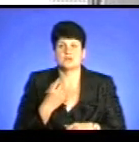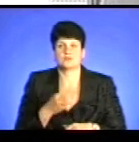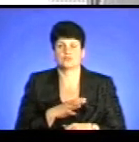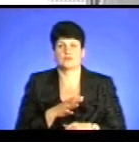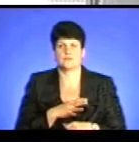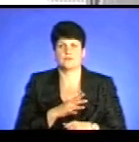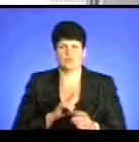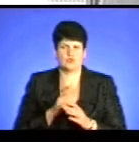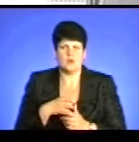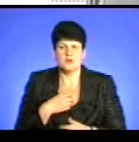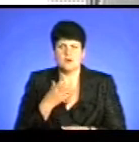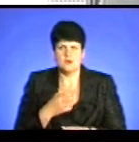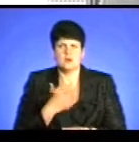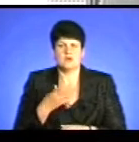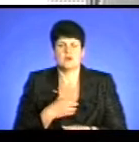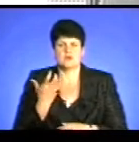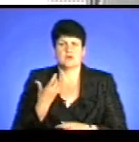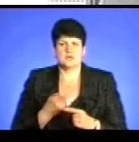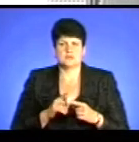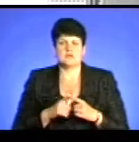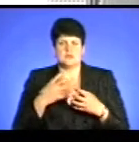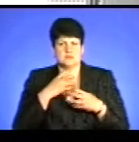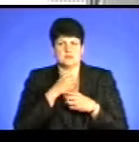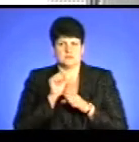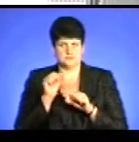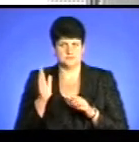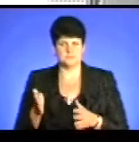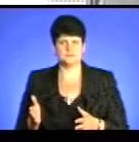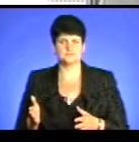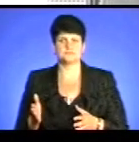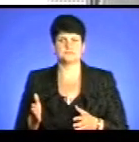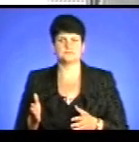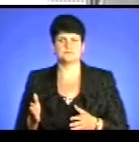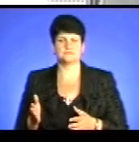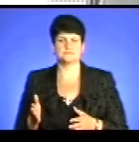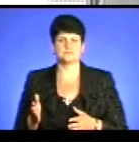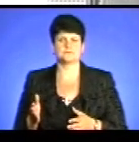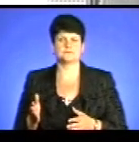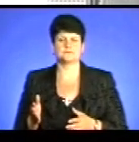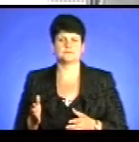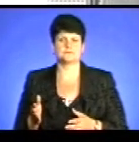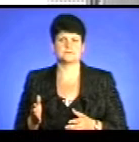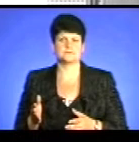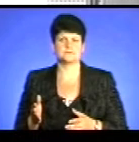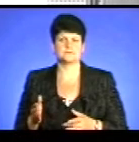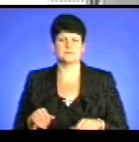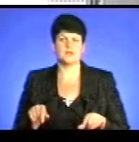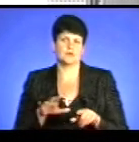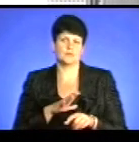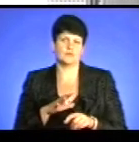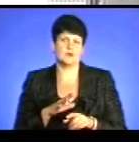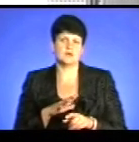починає кашляти, там загроза спазму. І таке, що воно часом просто зануриться,